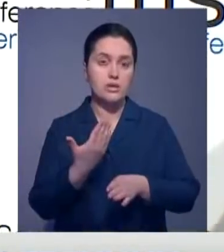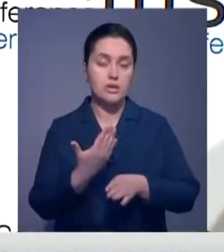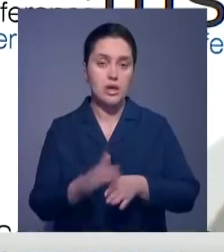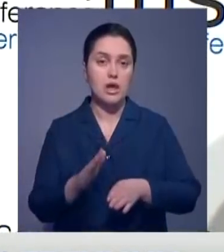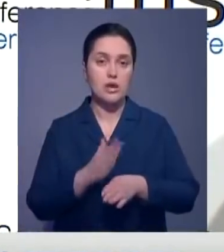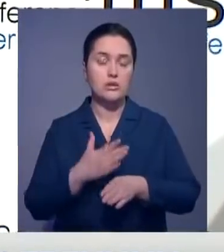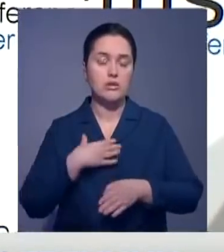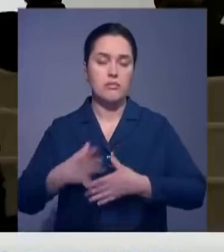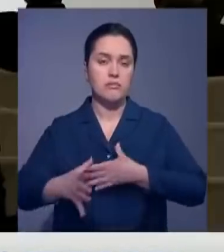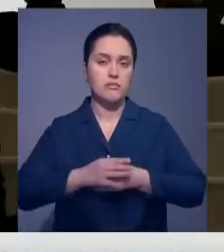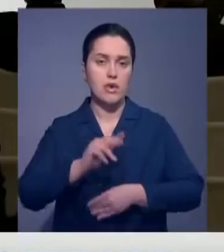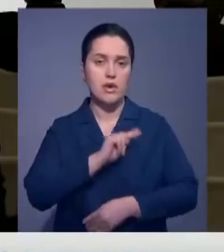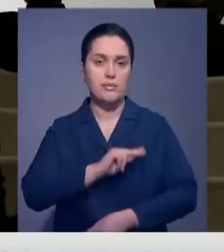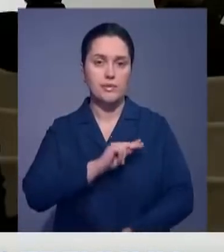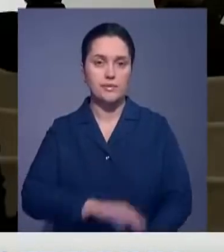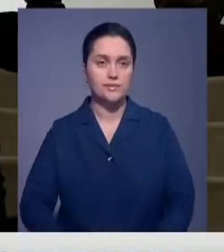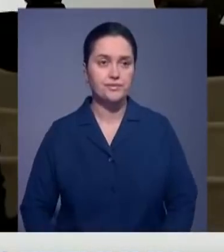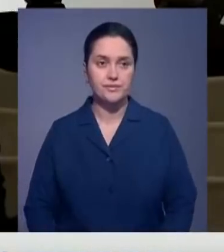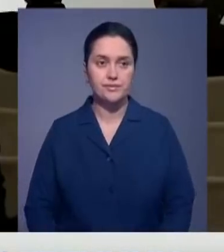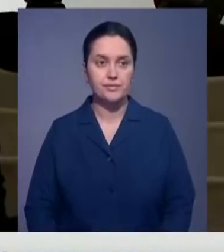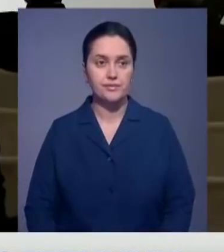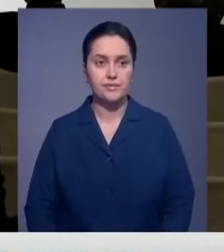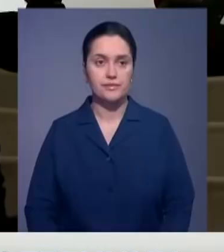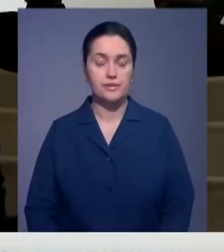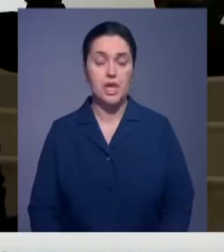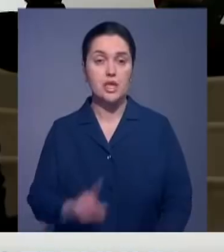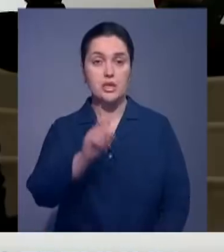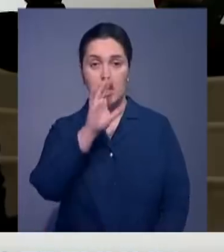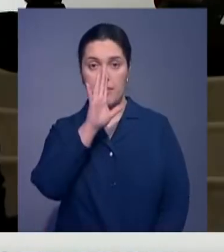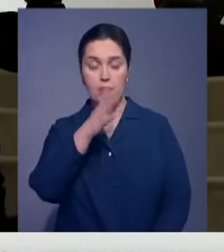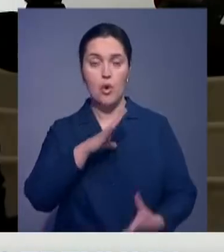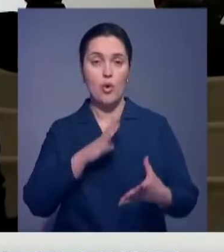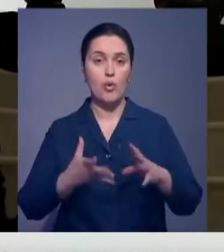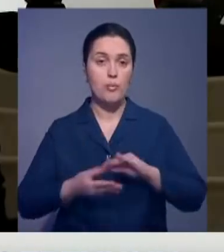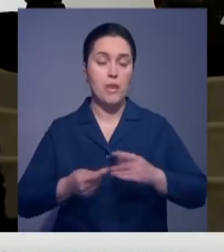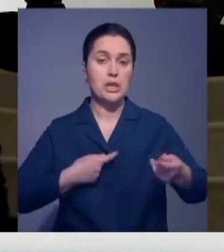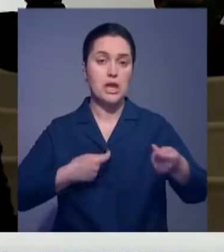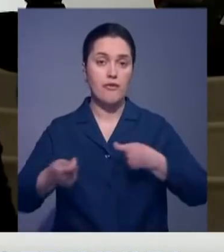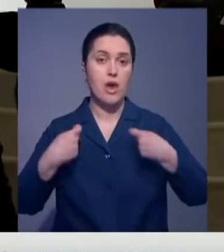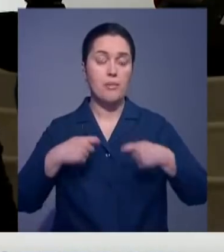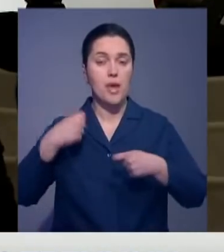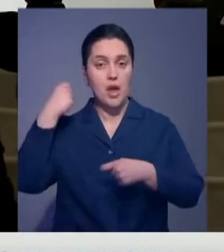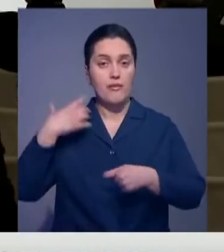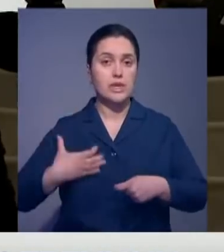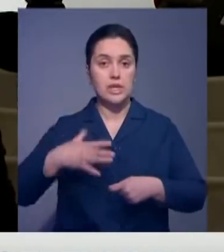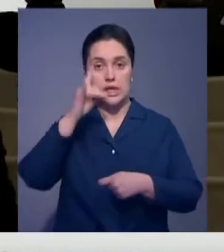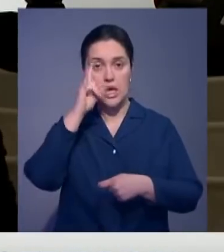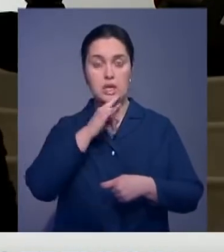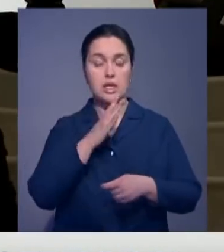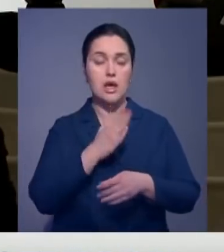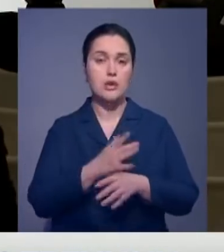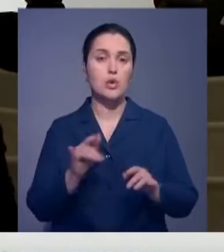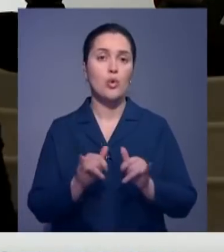надежным союзником. За последние пять лет объем товарооборота между Афганистаном и Казахстаном в разы